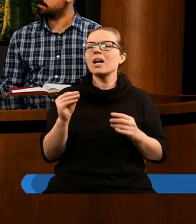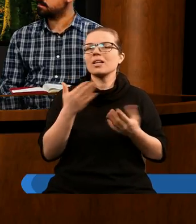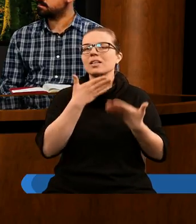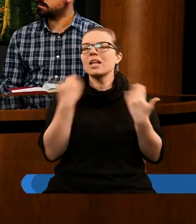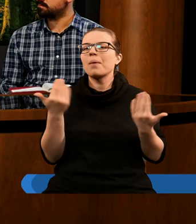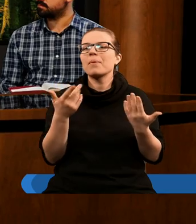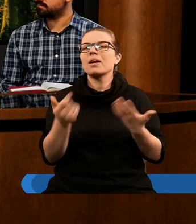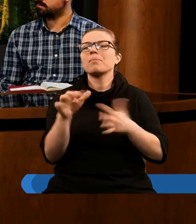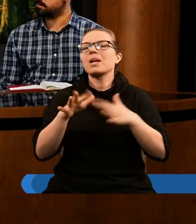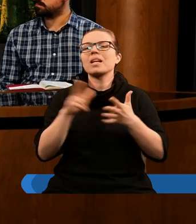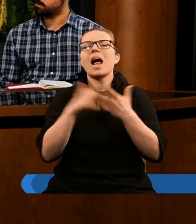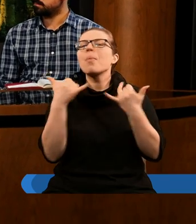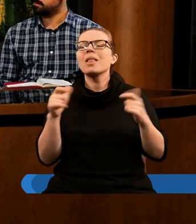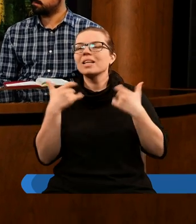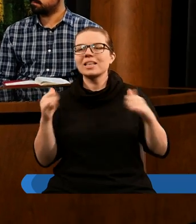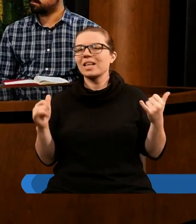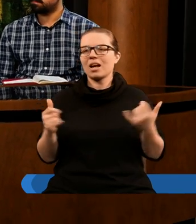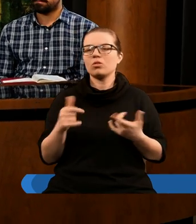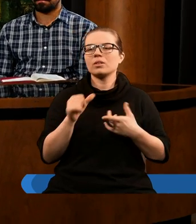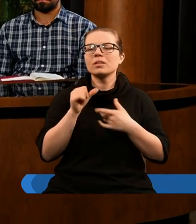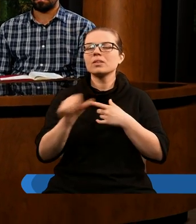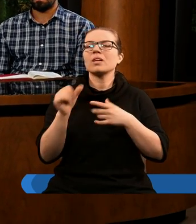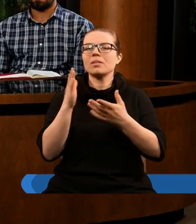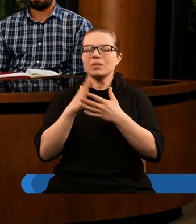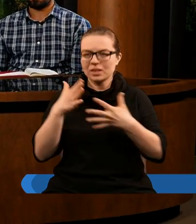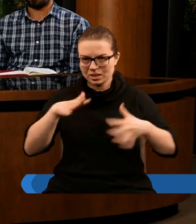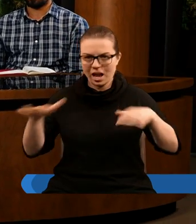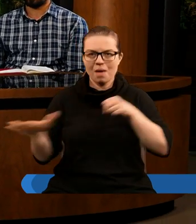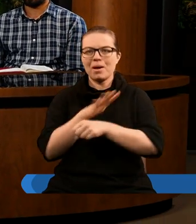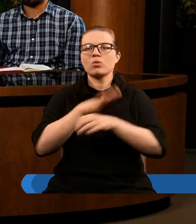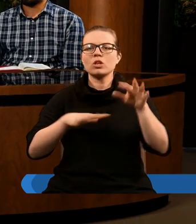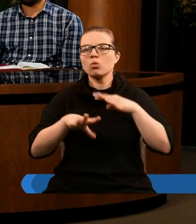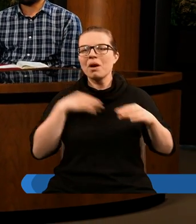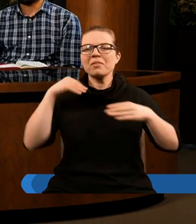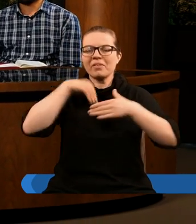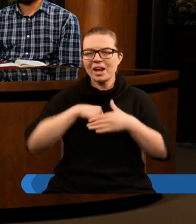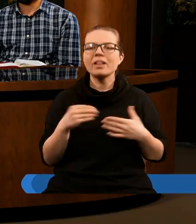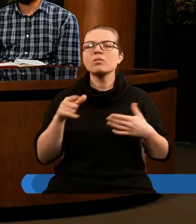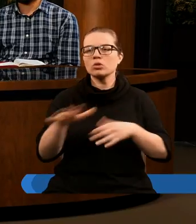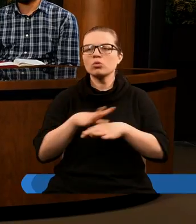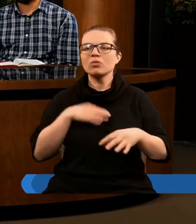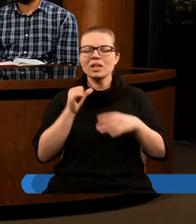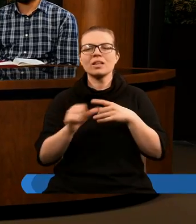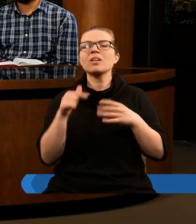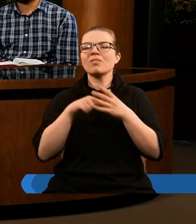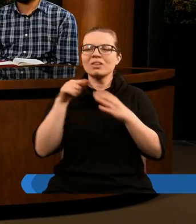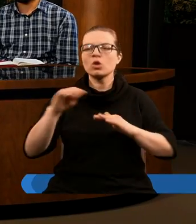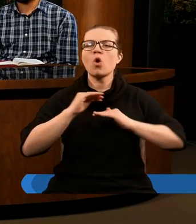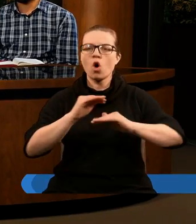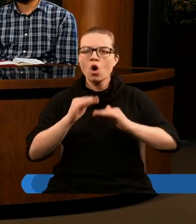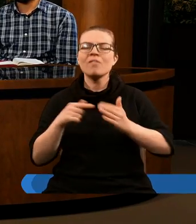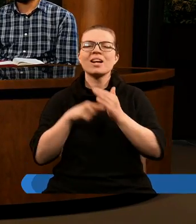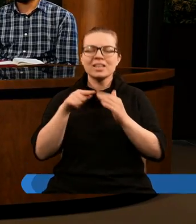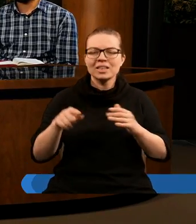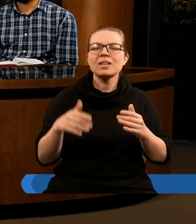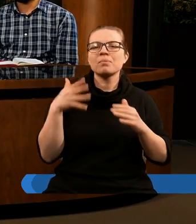nie ma w nim miejsca na nic innego. Kiedy jesteśmy napełnieni Duchem Świętym, to Duch Święty jest właśnie tą ochroną, jest